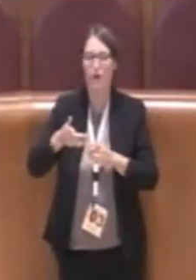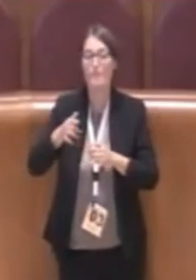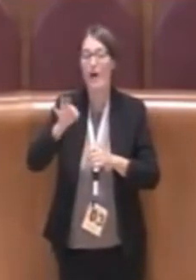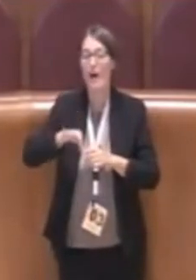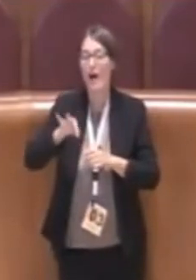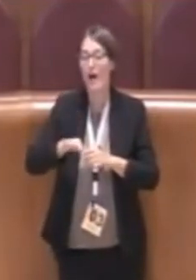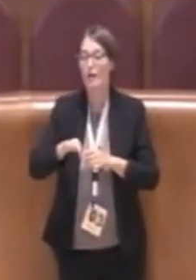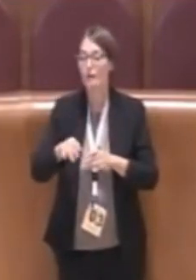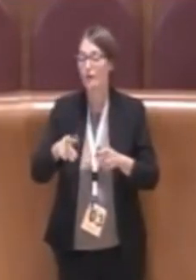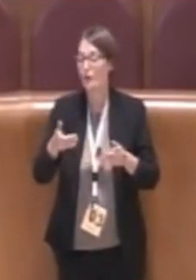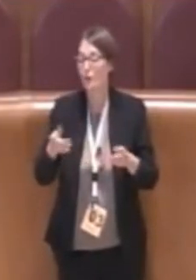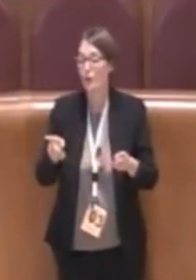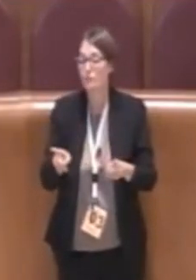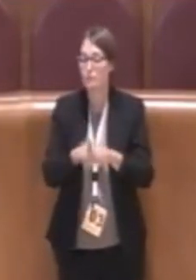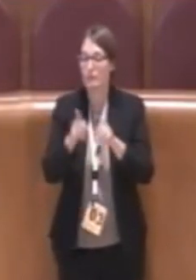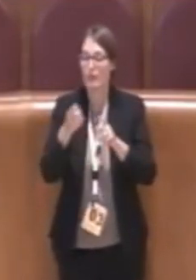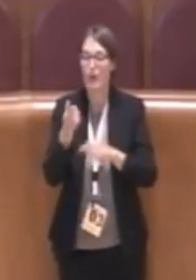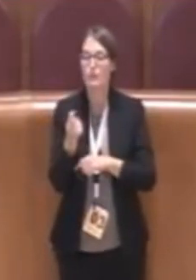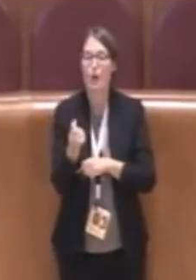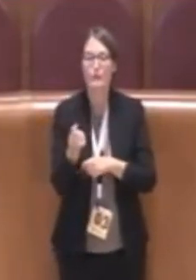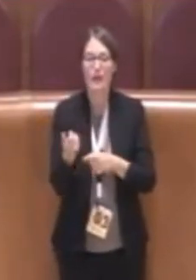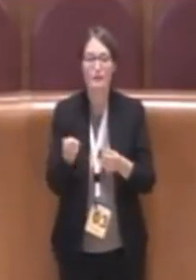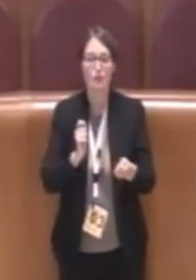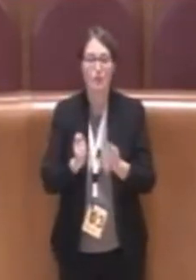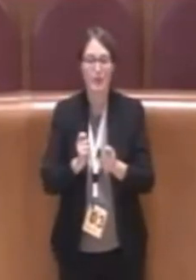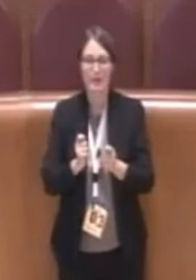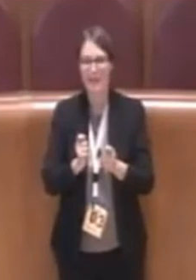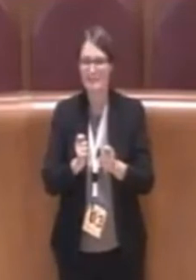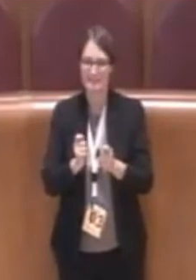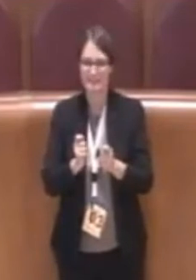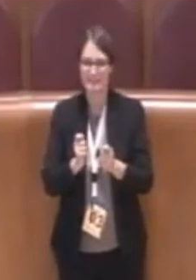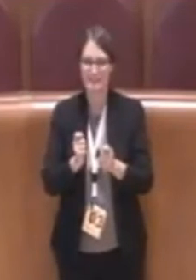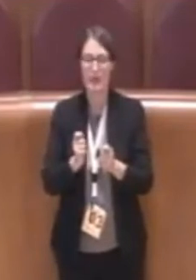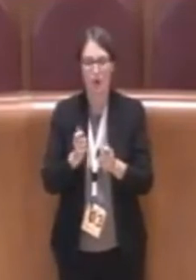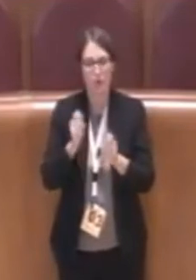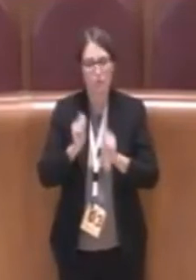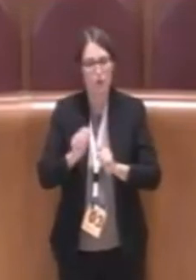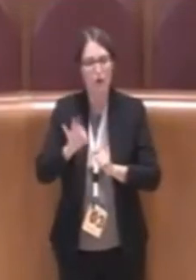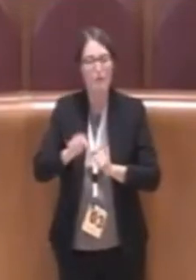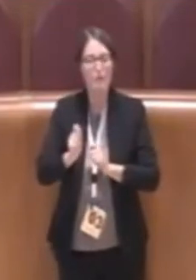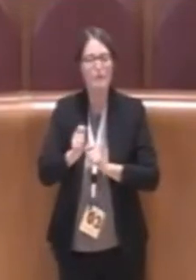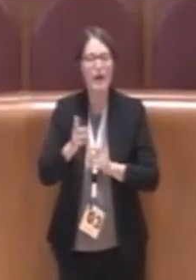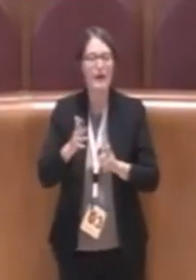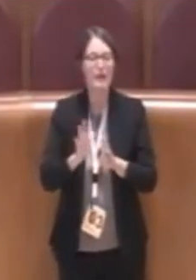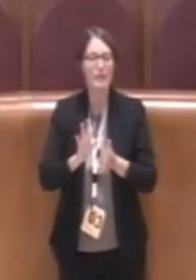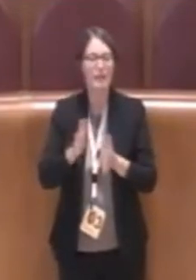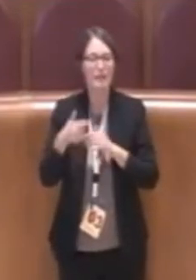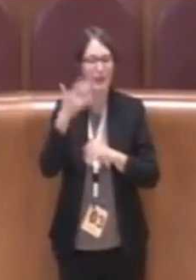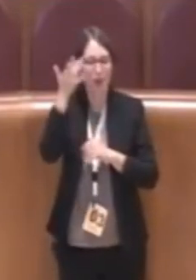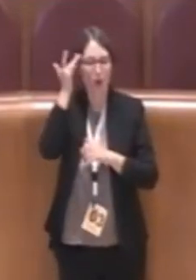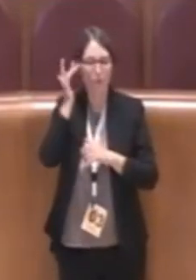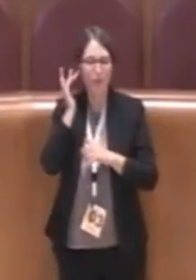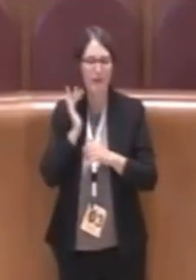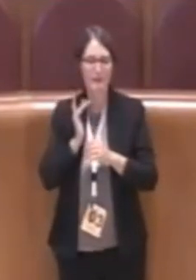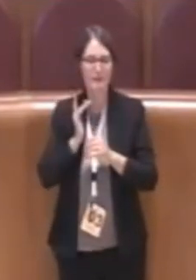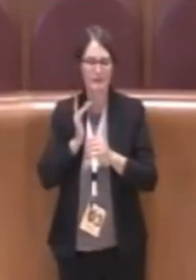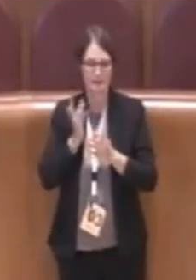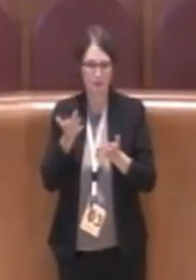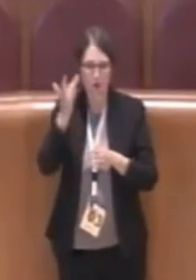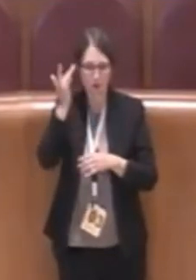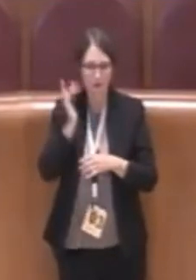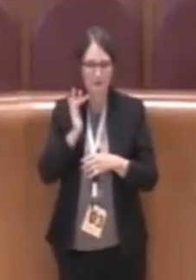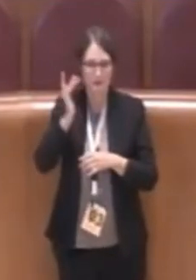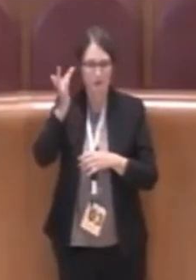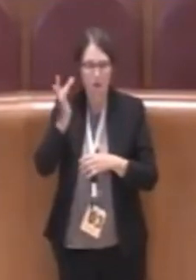potendolo fare, arriverebbero con l'acqua alla gola a fine mese e quindi a correre